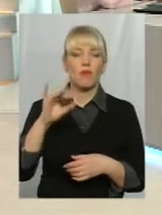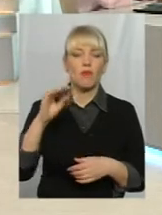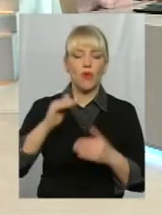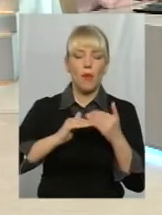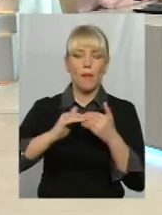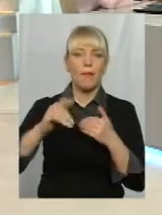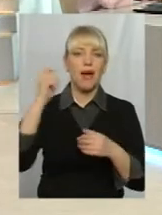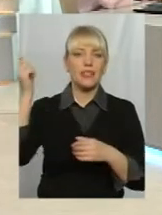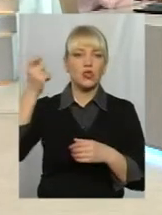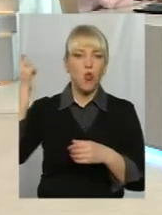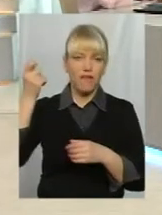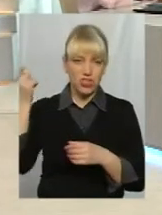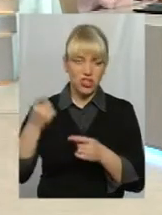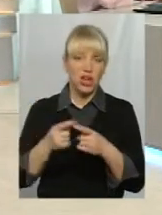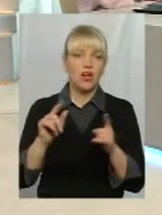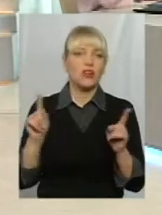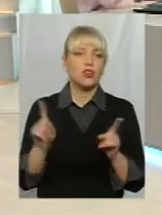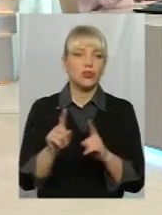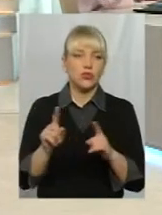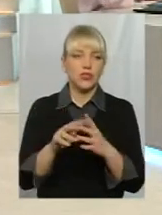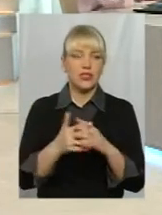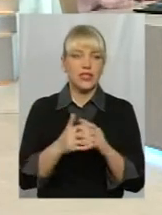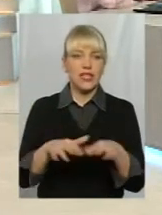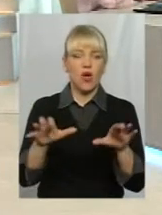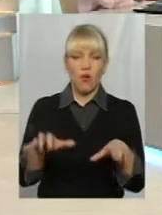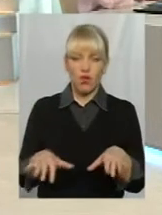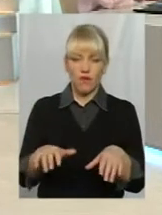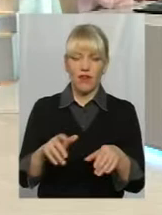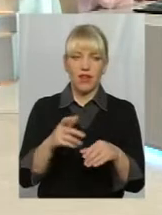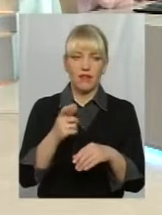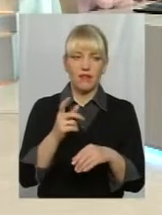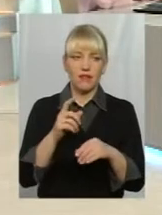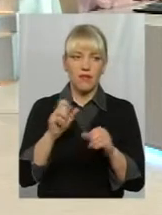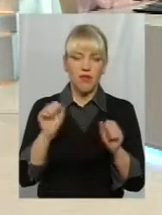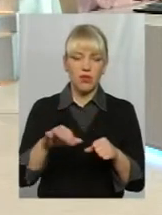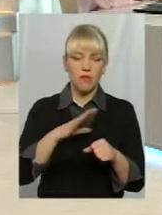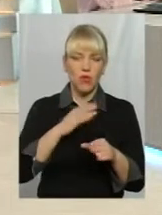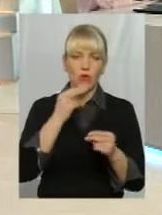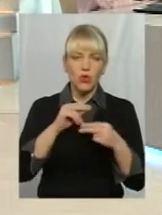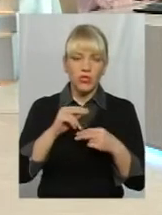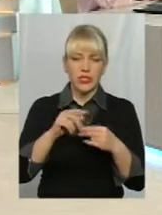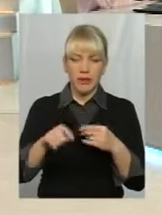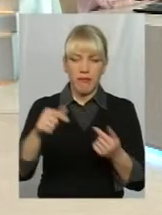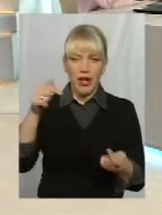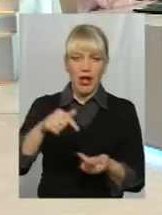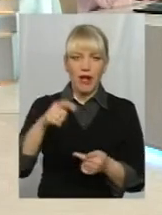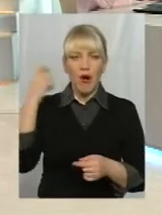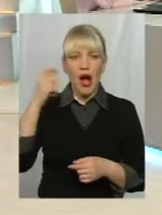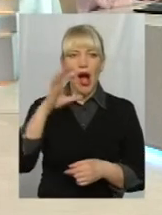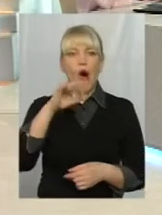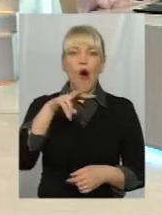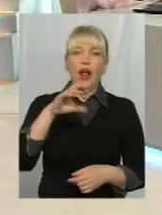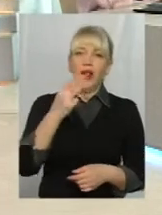громади говорить про те, що найліпше буде використовувати, напевно, під пасовища. А в Олешині, навпаки,